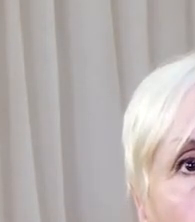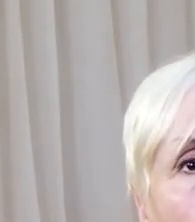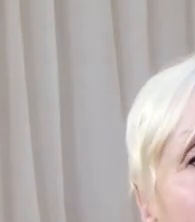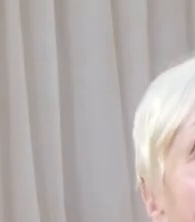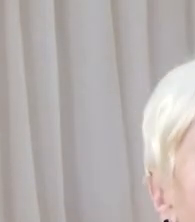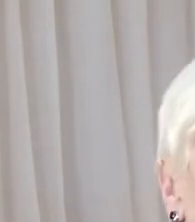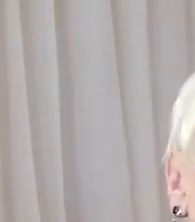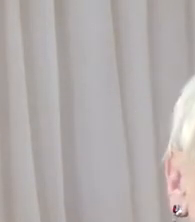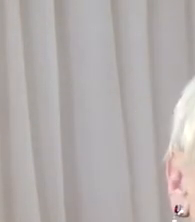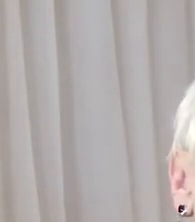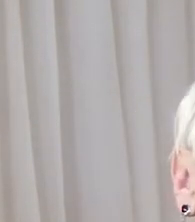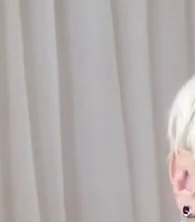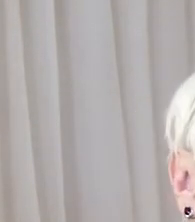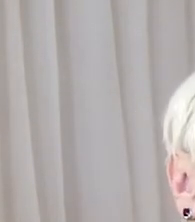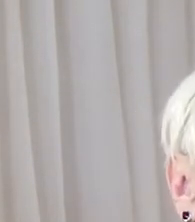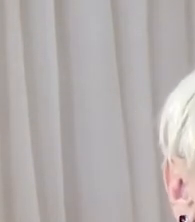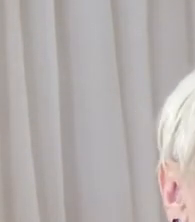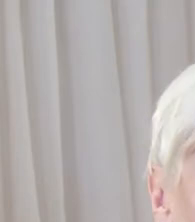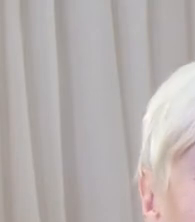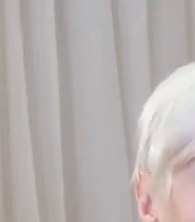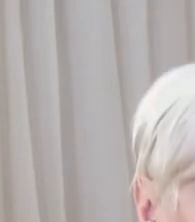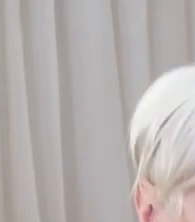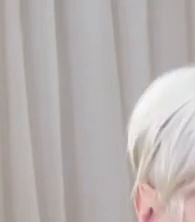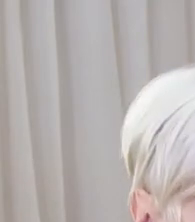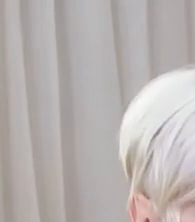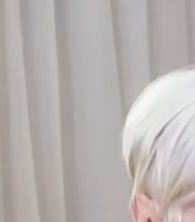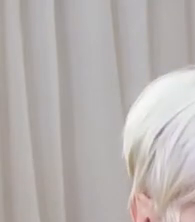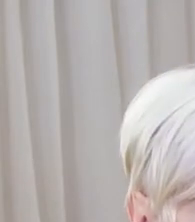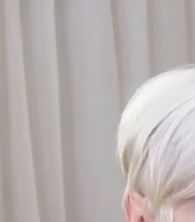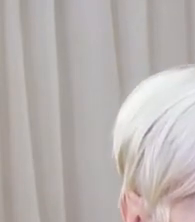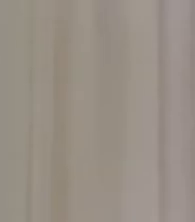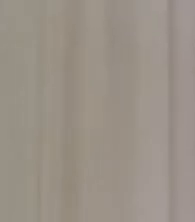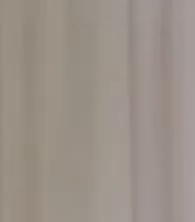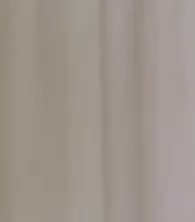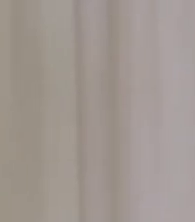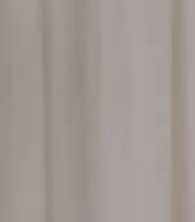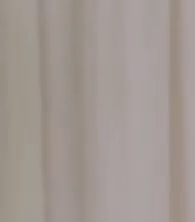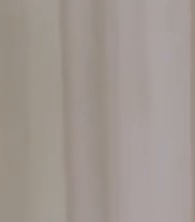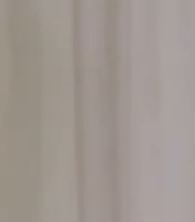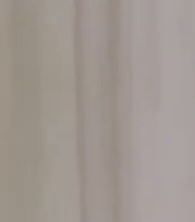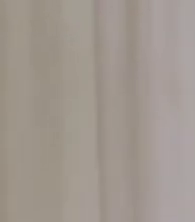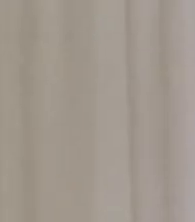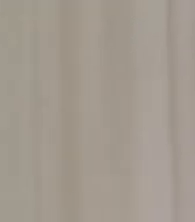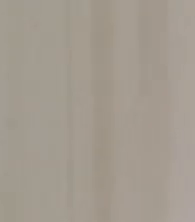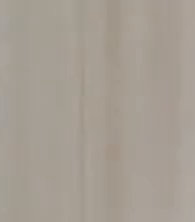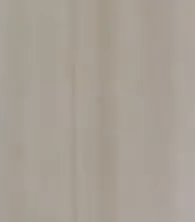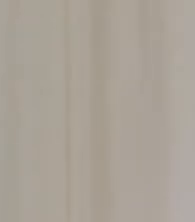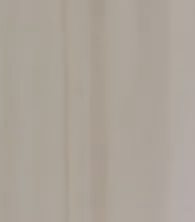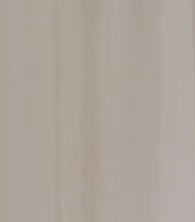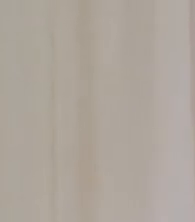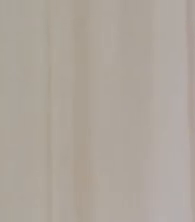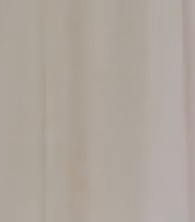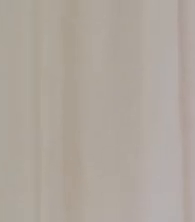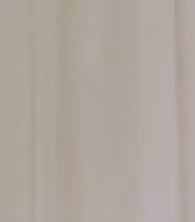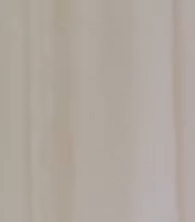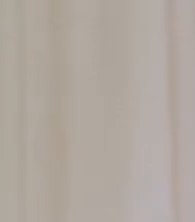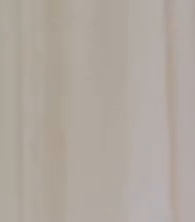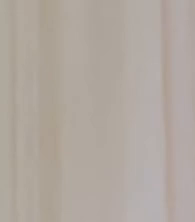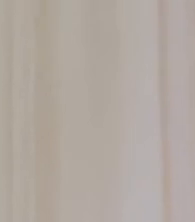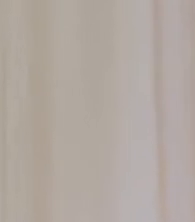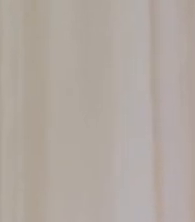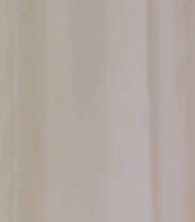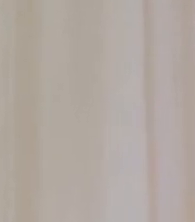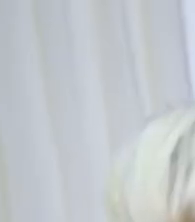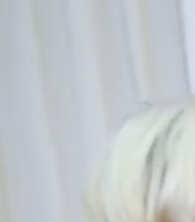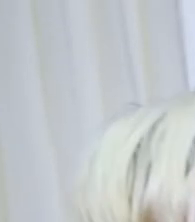J'utilise une partie plus importante de mon corps, soit mon bras, contre ses deux pouces, juste ici, en remontant vers mon